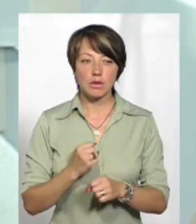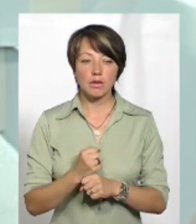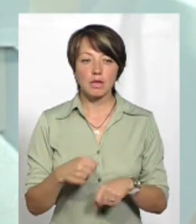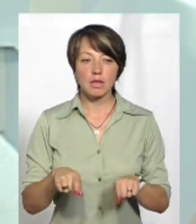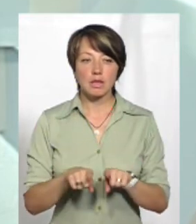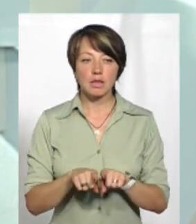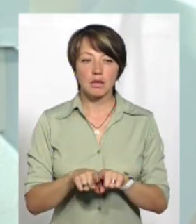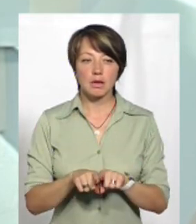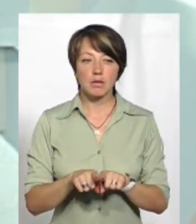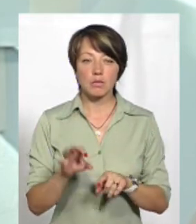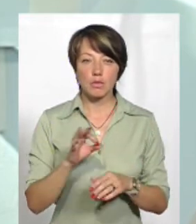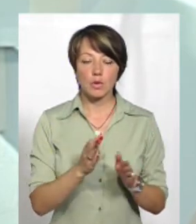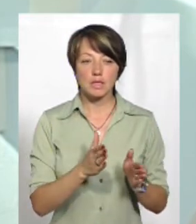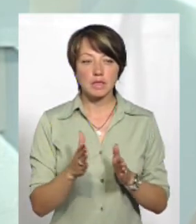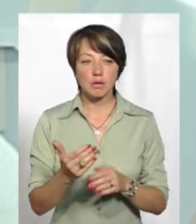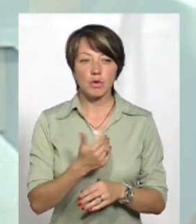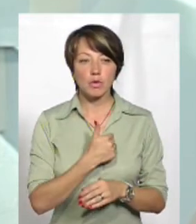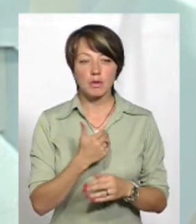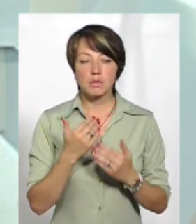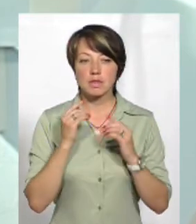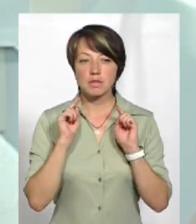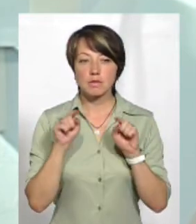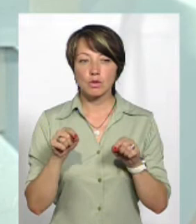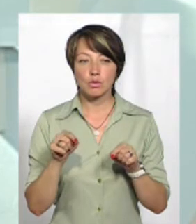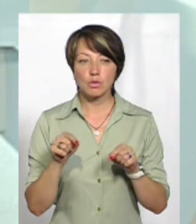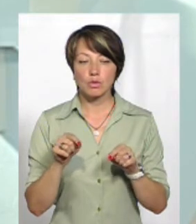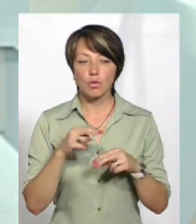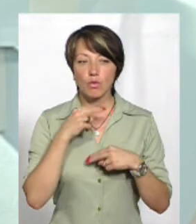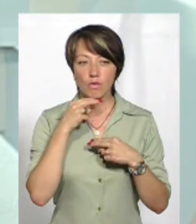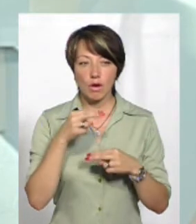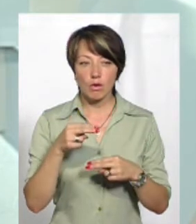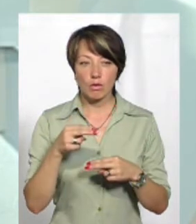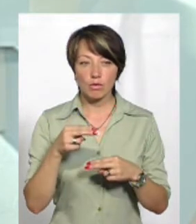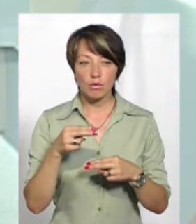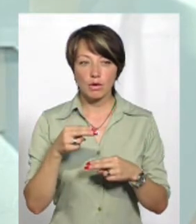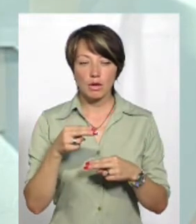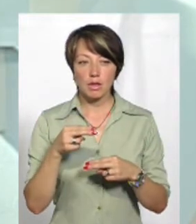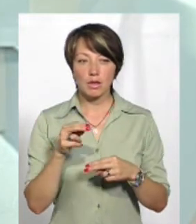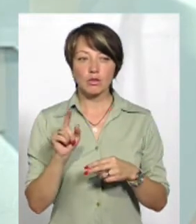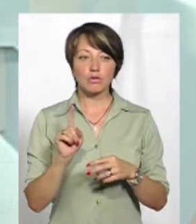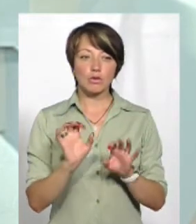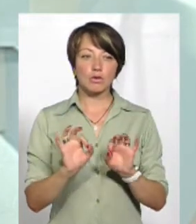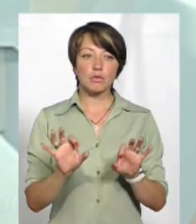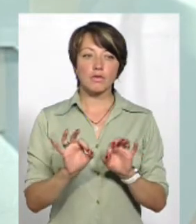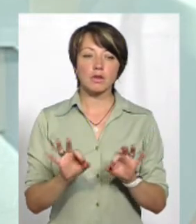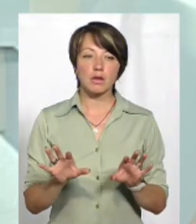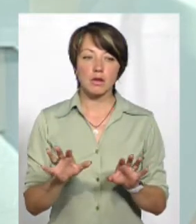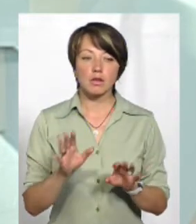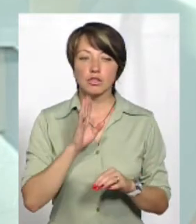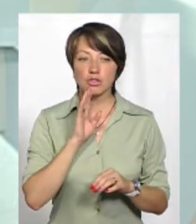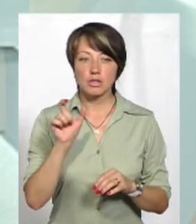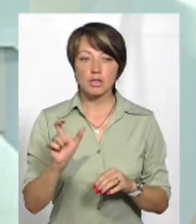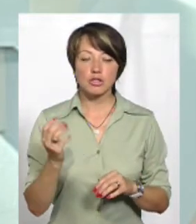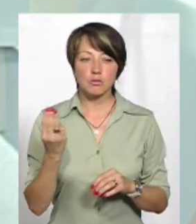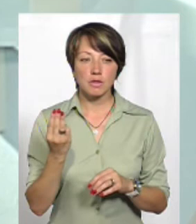якось казати це про систему. Але я би хотів звернути увагу з того, що розповідала жінка Шепетівського